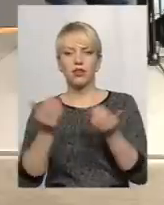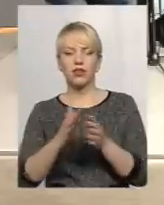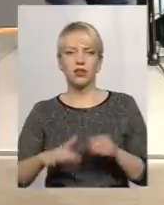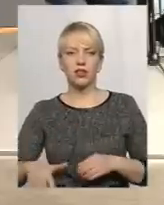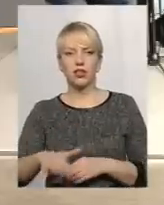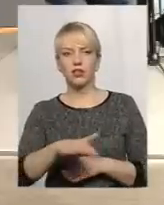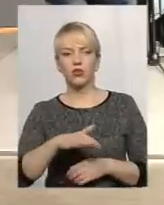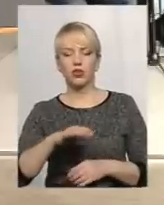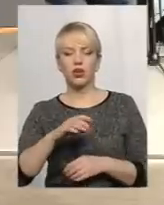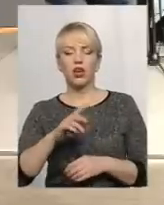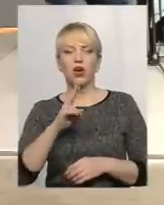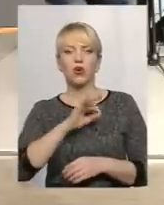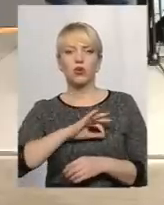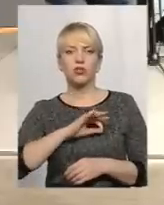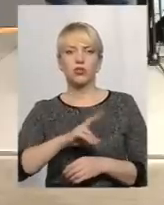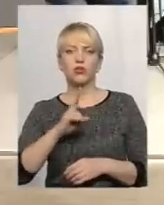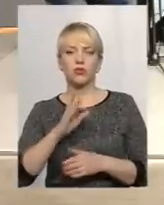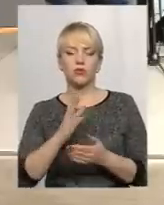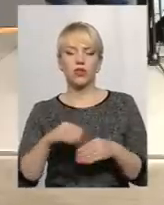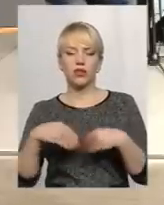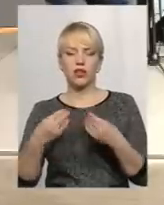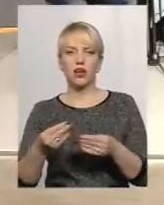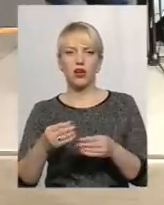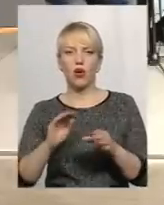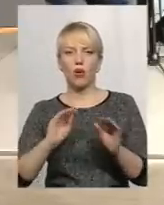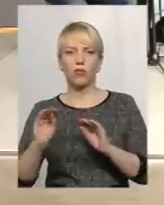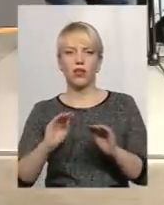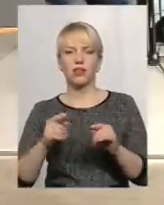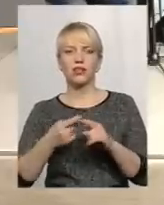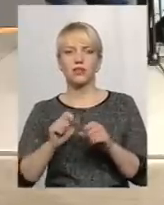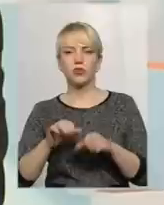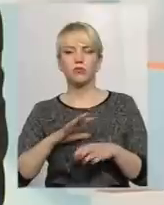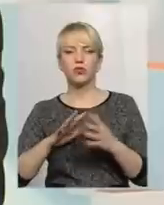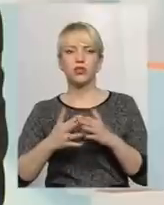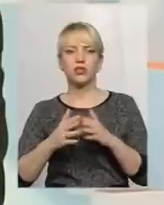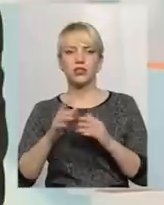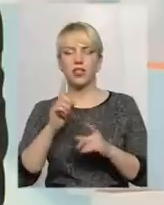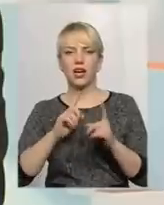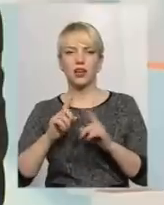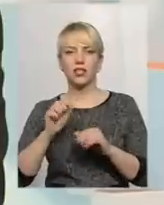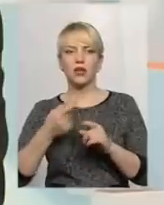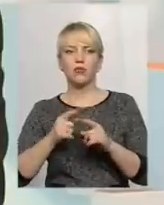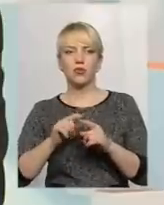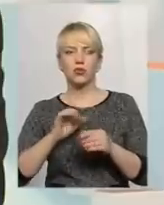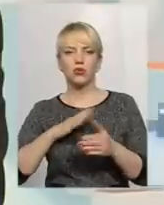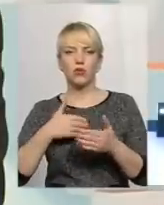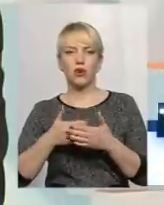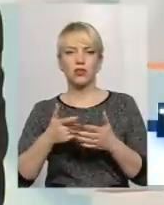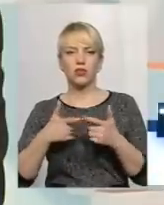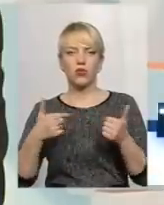Ці користувачі, на яких покладена охорона зобов'язання. Я ж говорю, це може бути сільська рада, це можуть бути громадські організації,